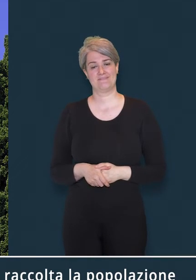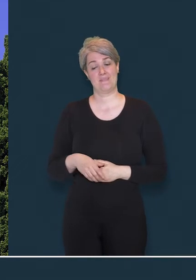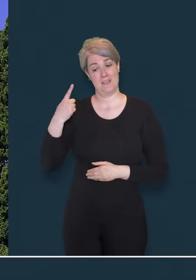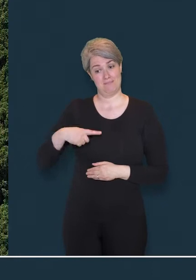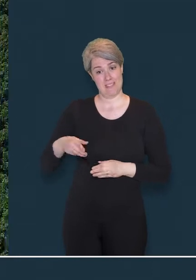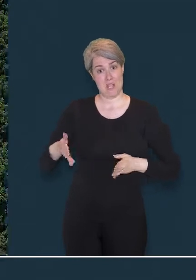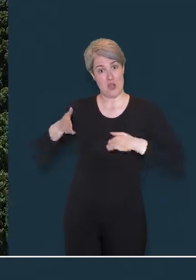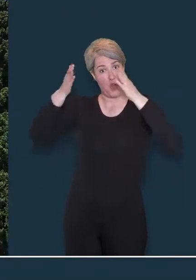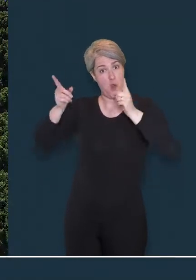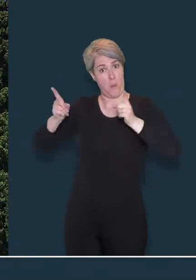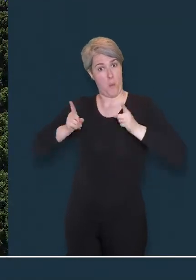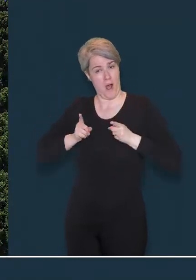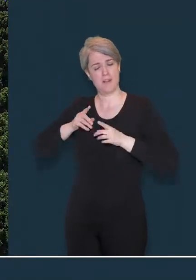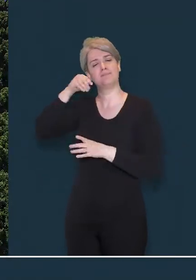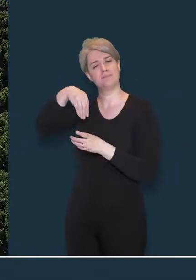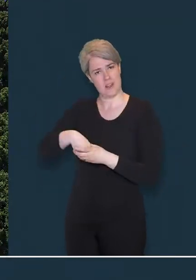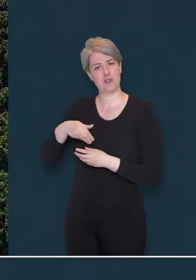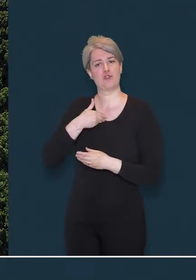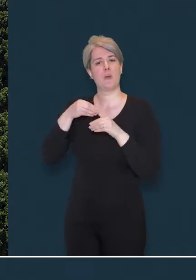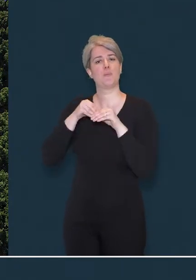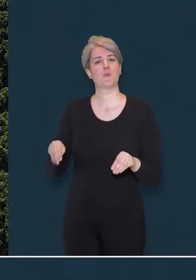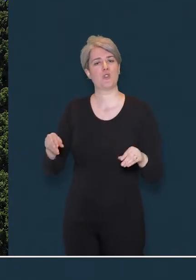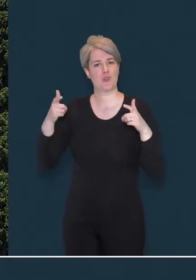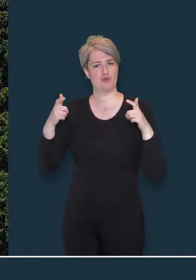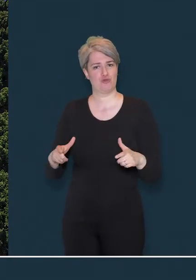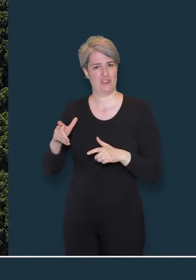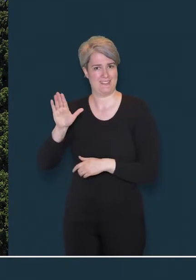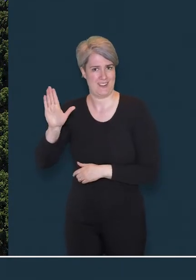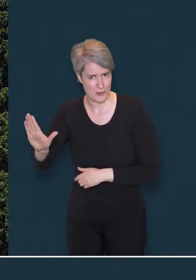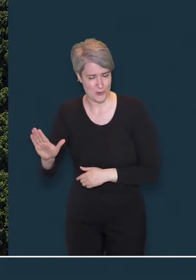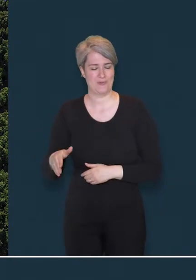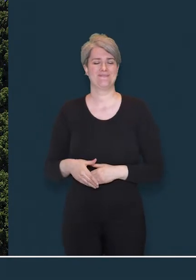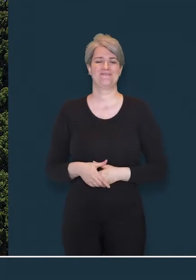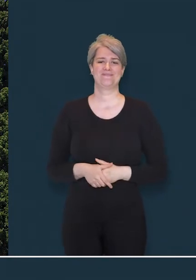Oggi la struttura ospita il museo civico.